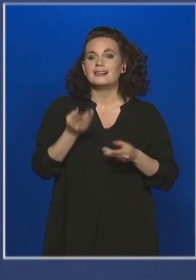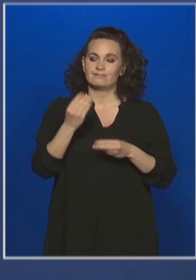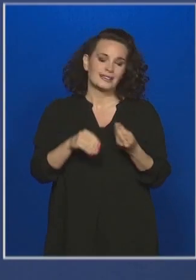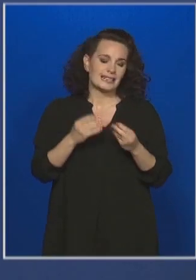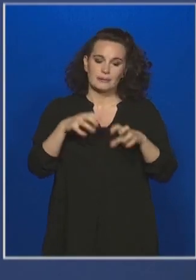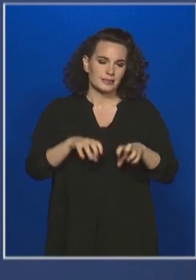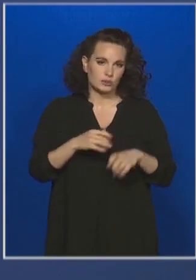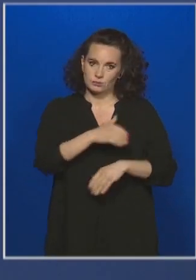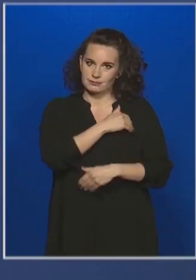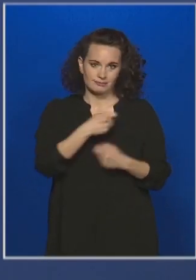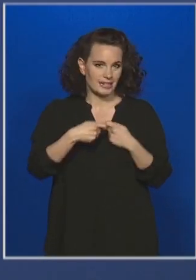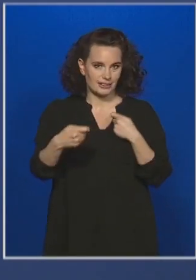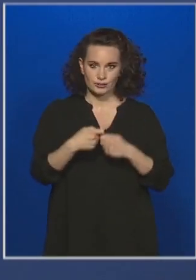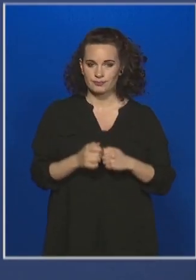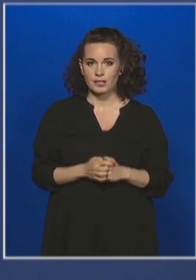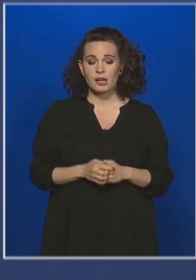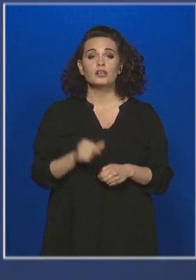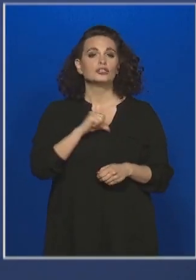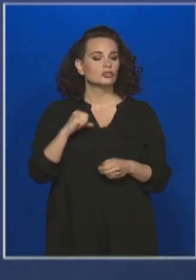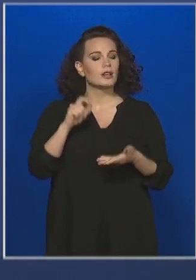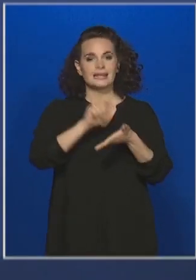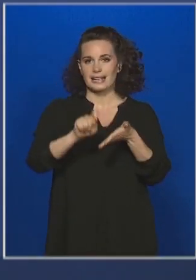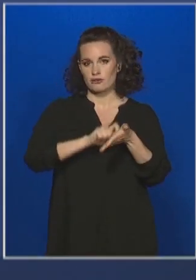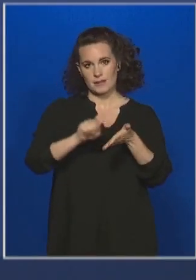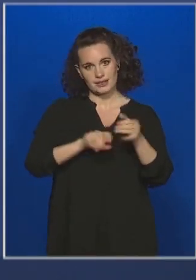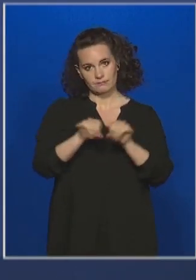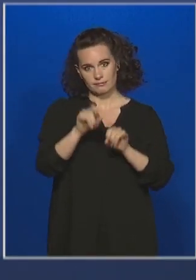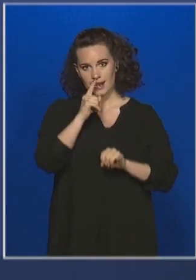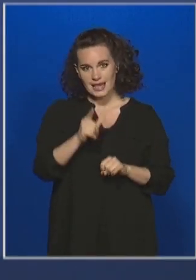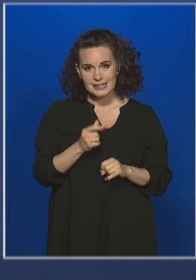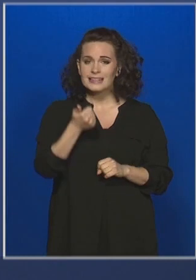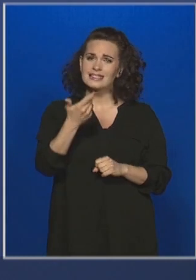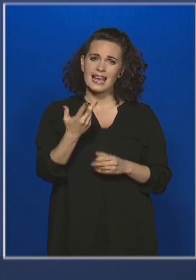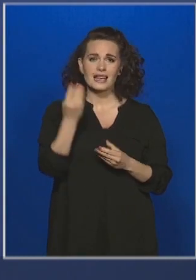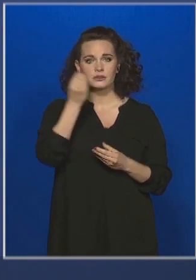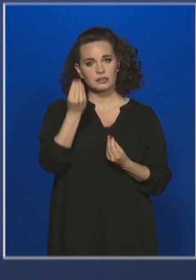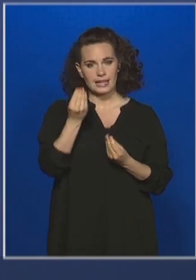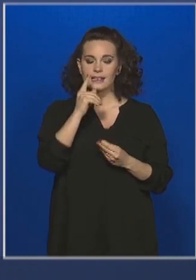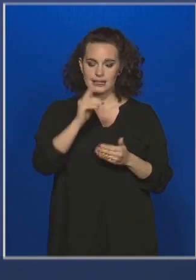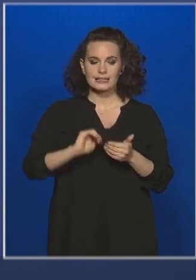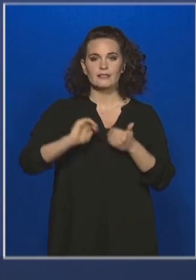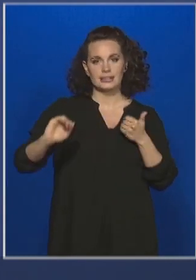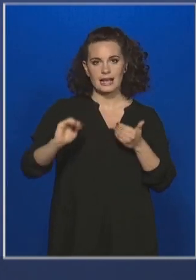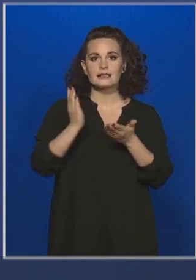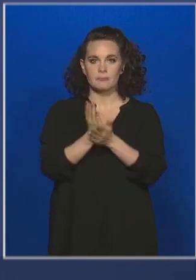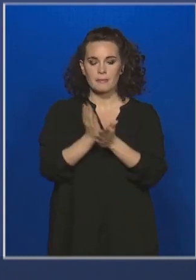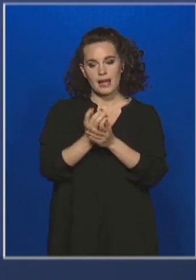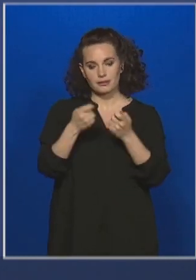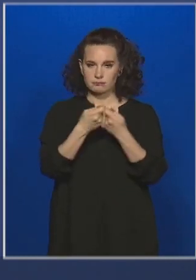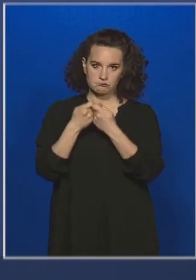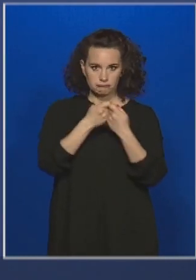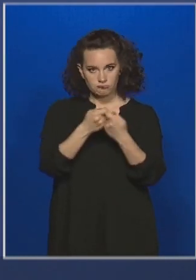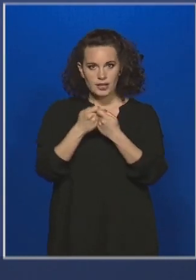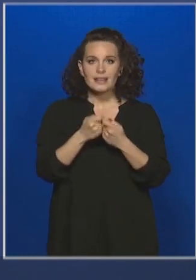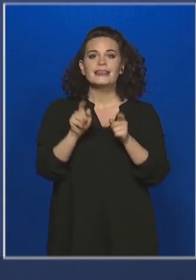Mindenképpen csak írásbeli vizsgát tartunk, néhány tárgyból van kivétel, erre megtörténtek már a bejelentkezések, ezáltal a személyes